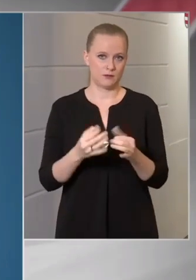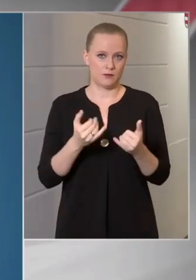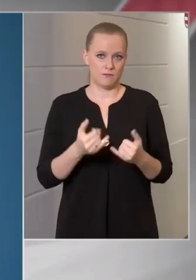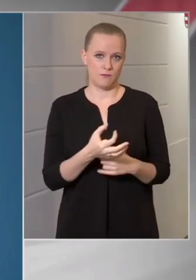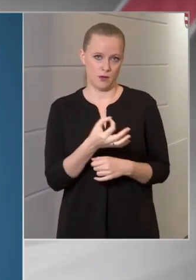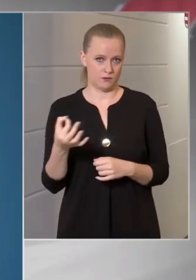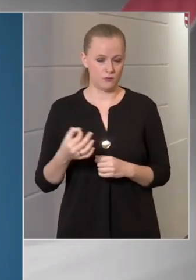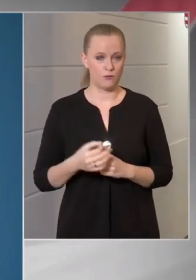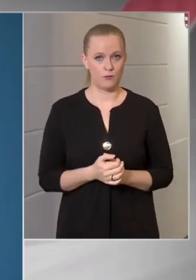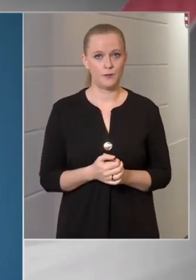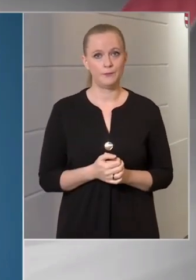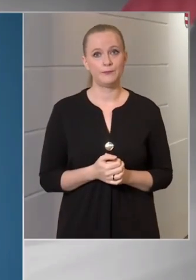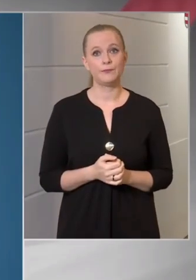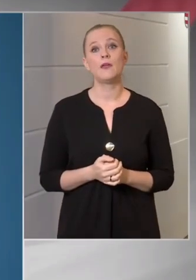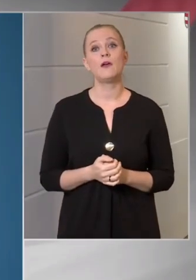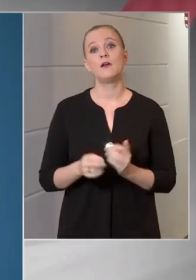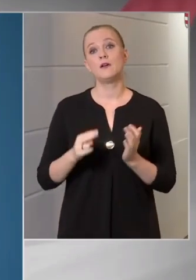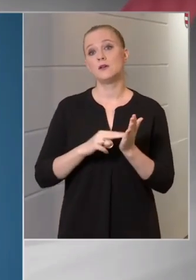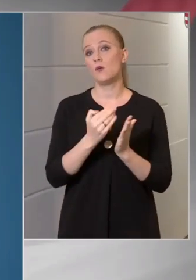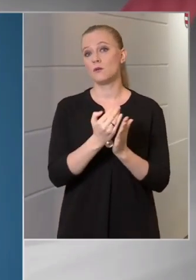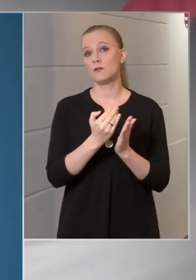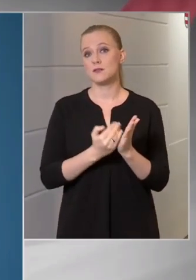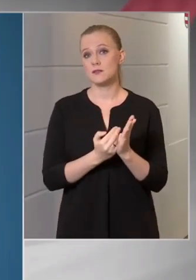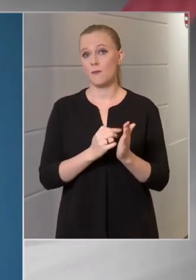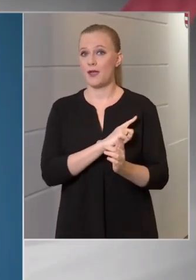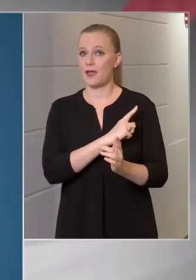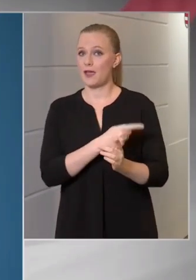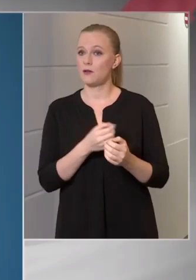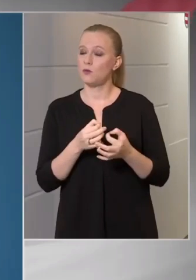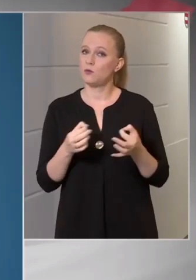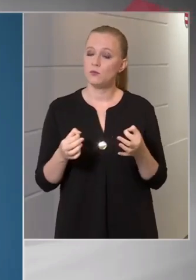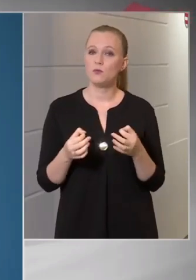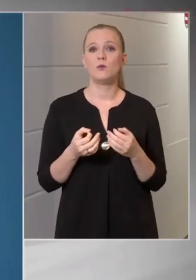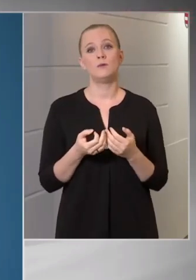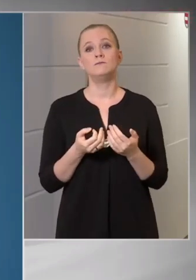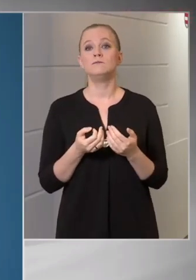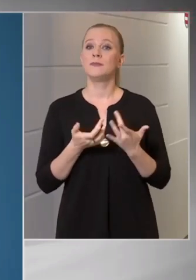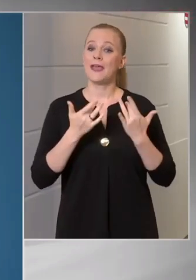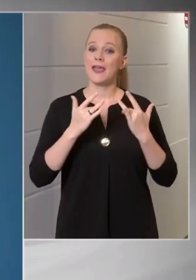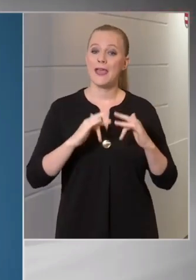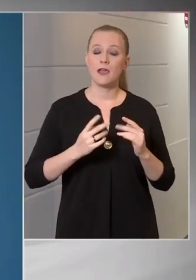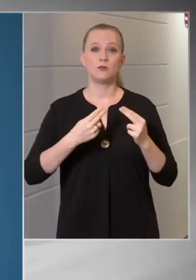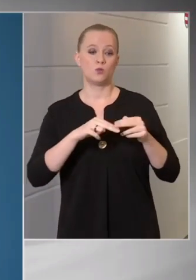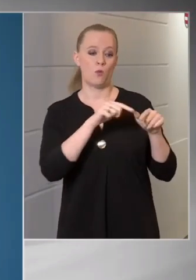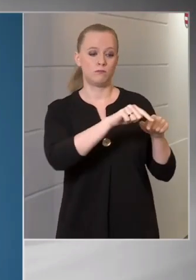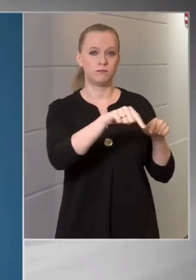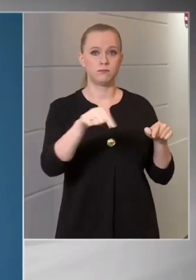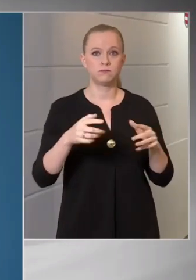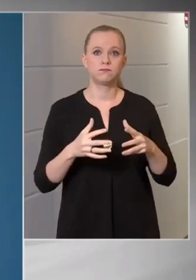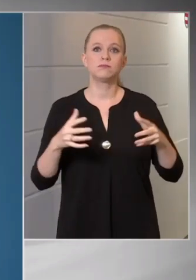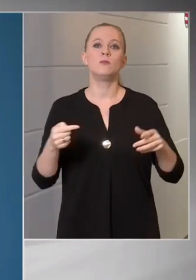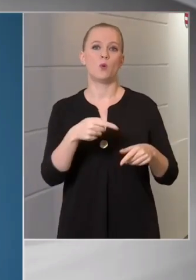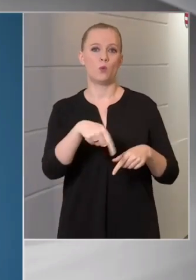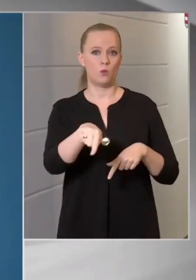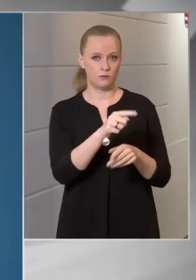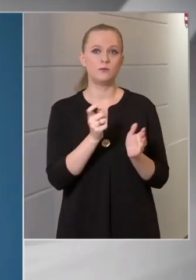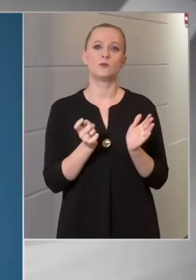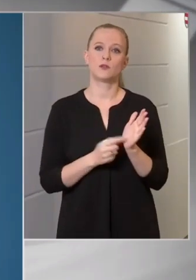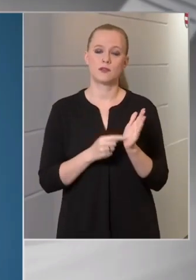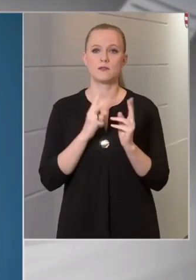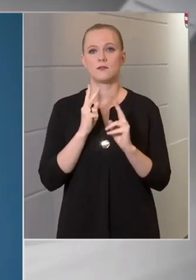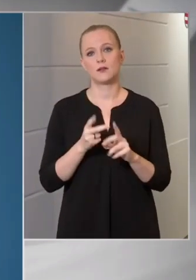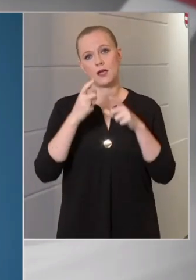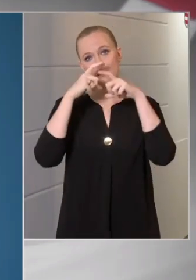A jogszabály erejénél fogva szélesedik azoknak a helyeknek a köre, ahol kötelezően kell